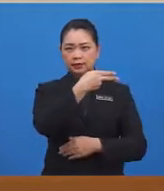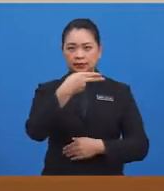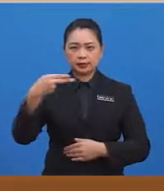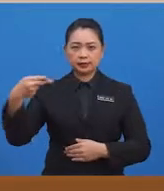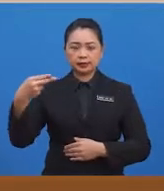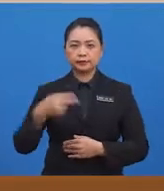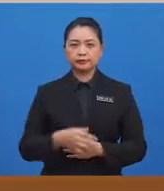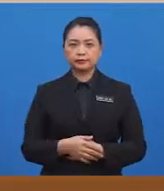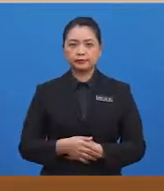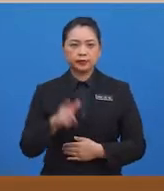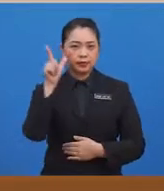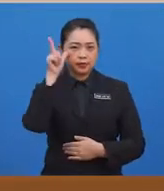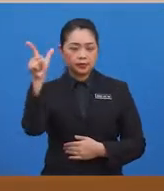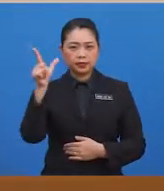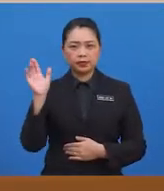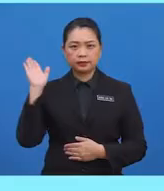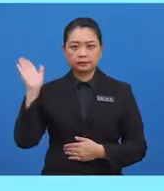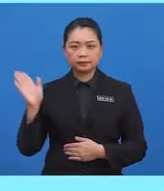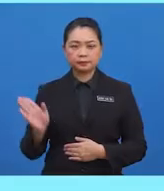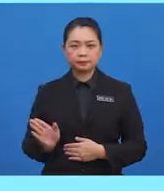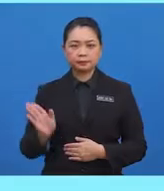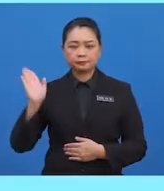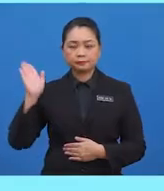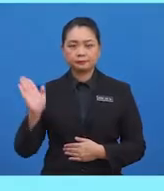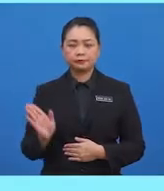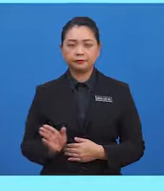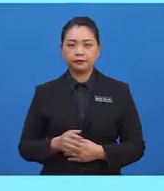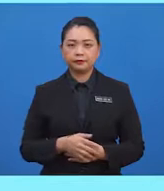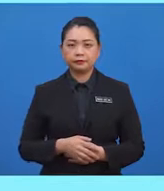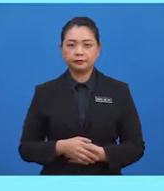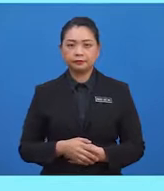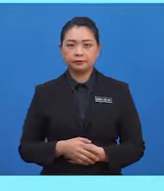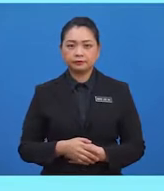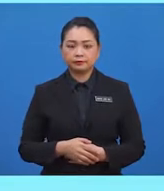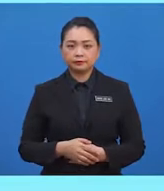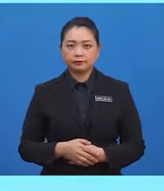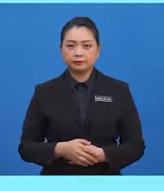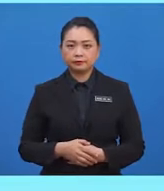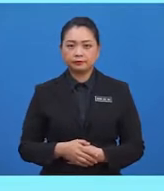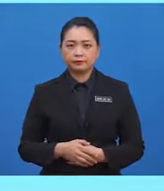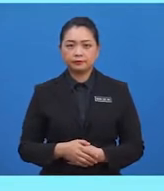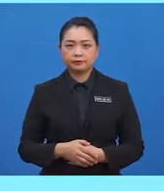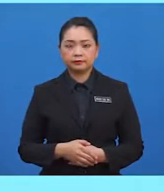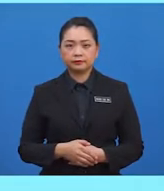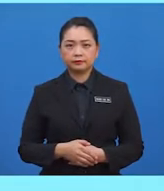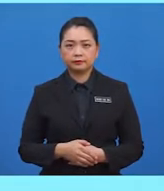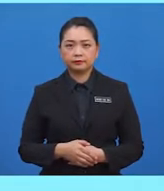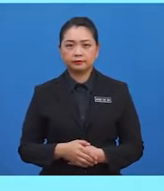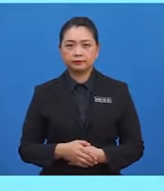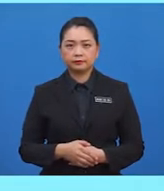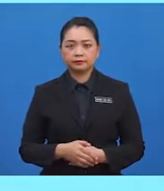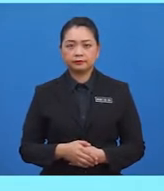-dua jenis garisan tersebut. Yang pertama, mari kita lukiskan